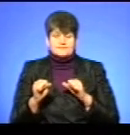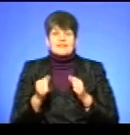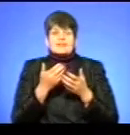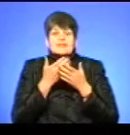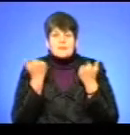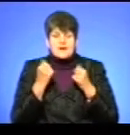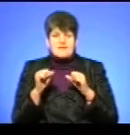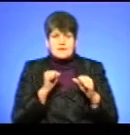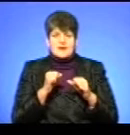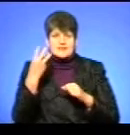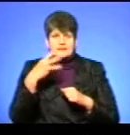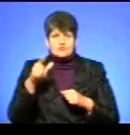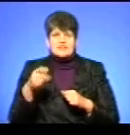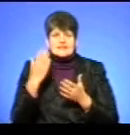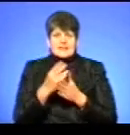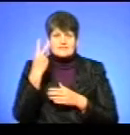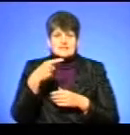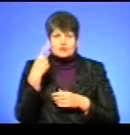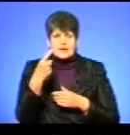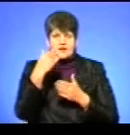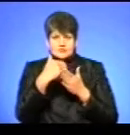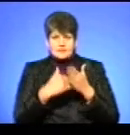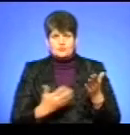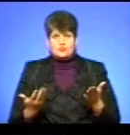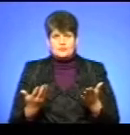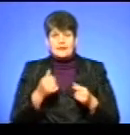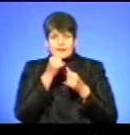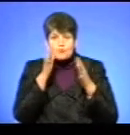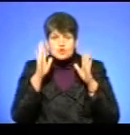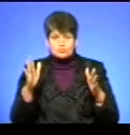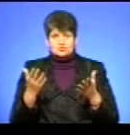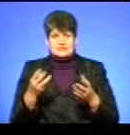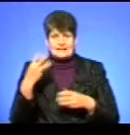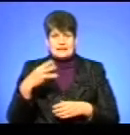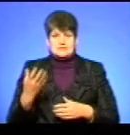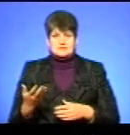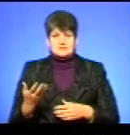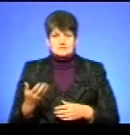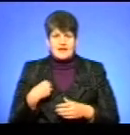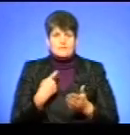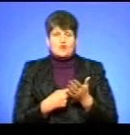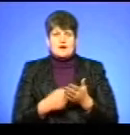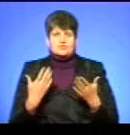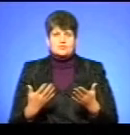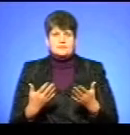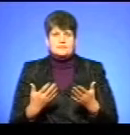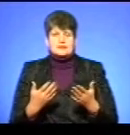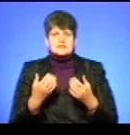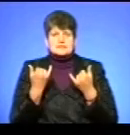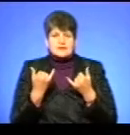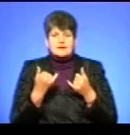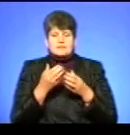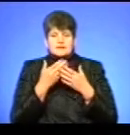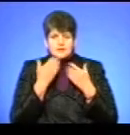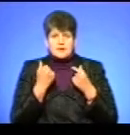апараті 30 чоловік, є 21 штатна особа, не може бути фізично 30 Пане Андрію, вам докажу. Давайте так, зараз непросту ім'я немає, я вам